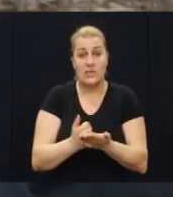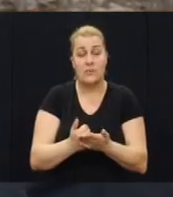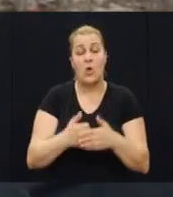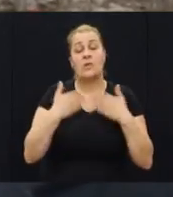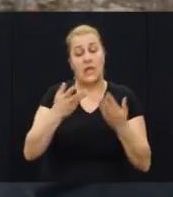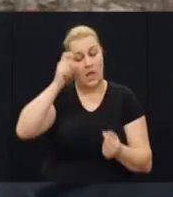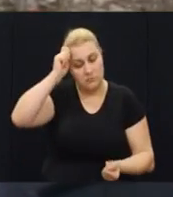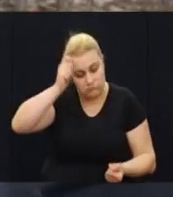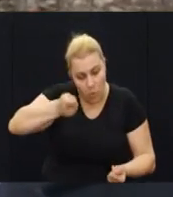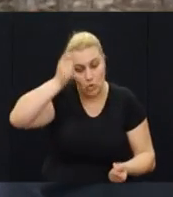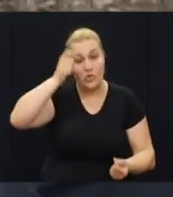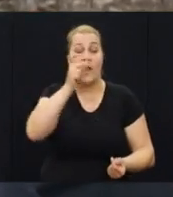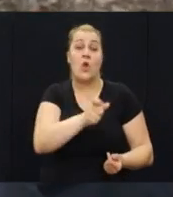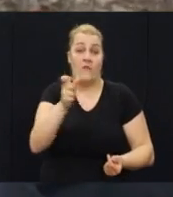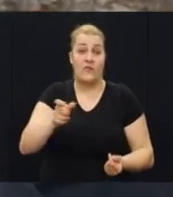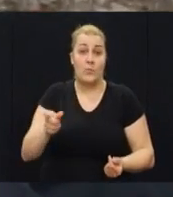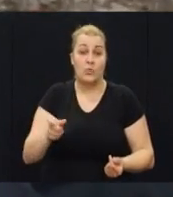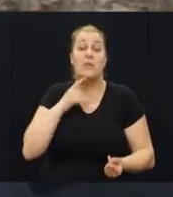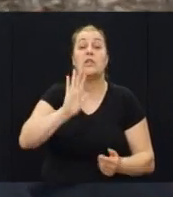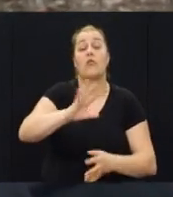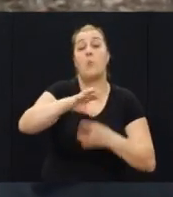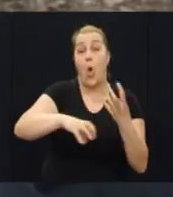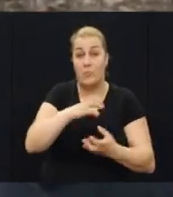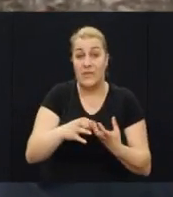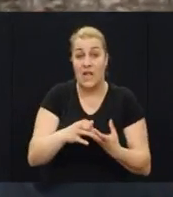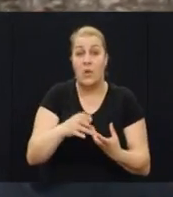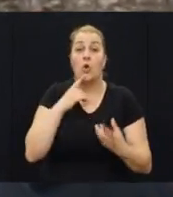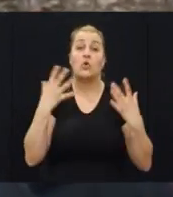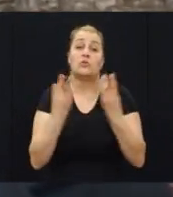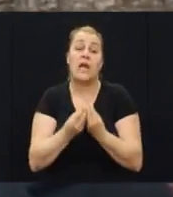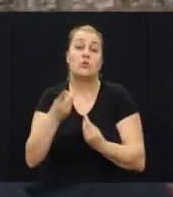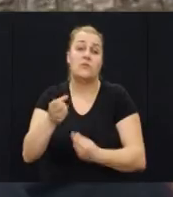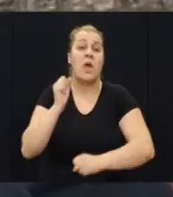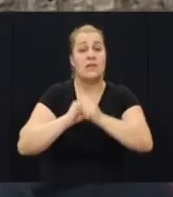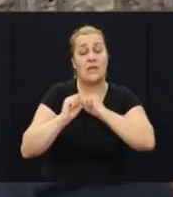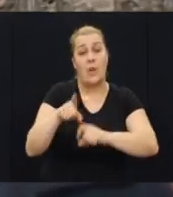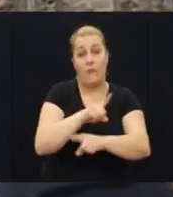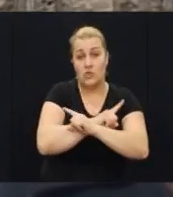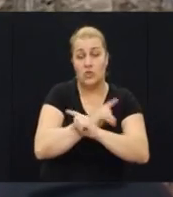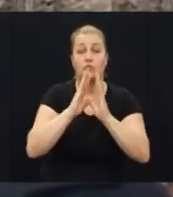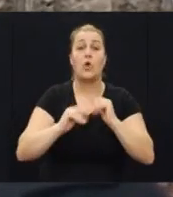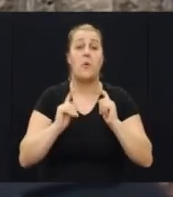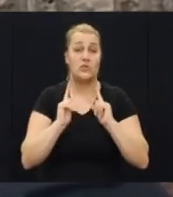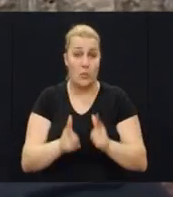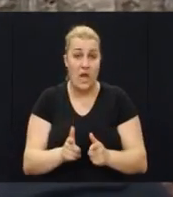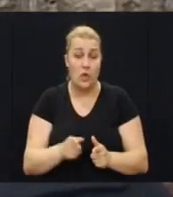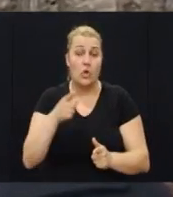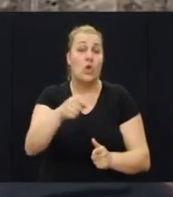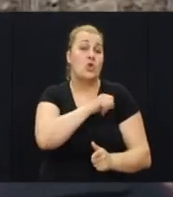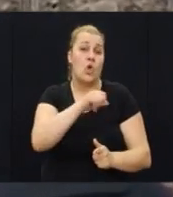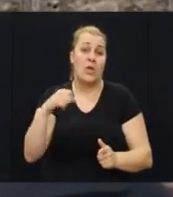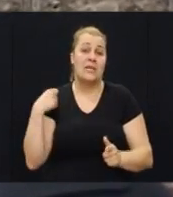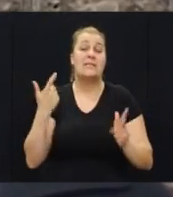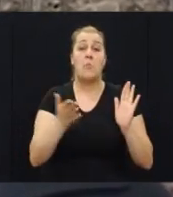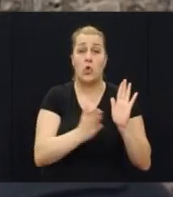odat poštovanje takvim ljudima i njihovim obiteljima koji su zajedno s njima pretripjeli žrtvu u domovinskom ratu. To je samo